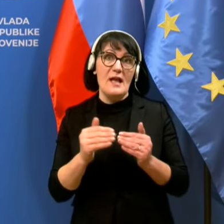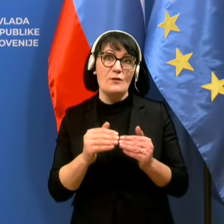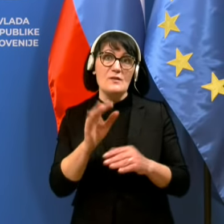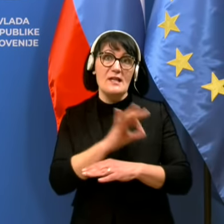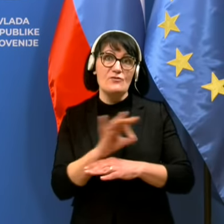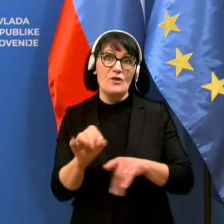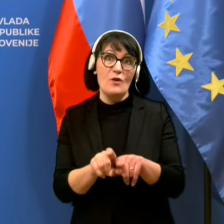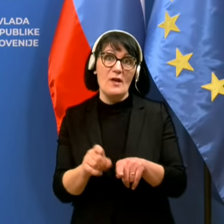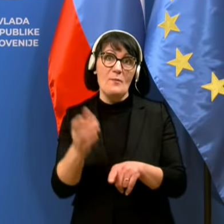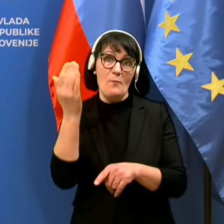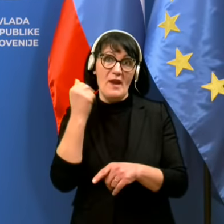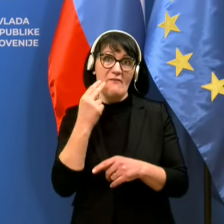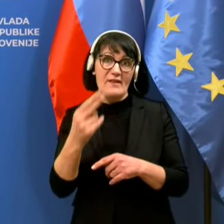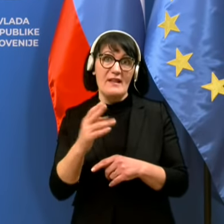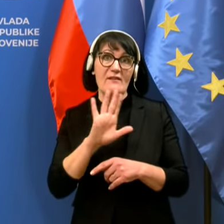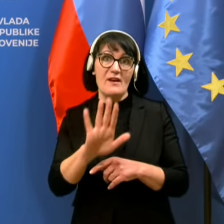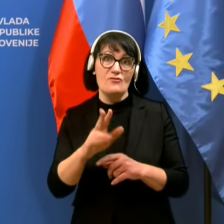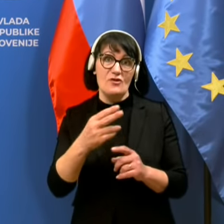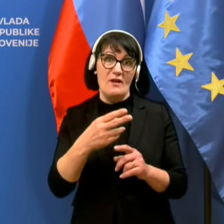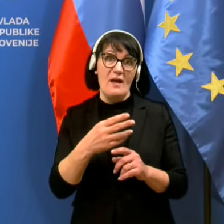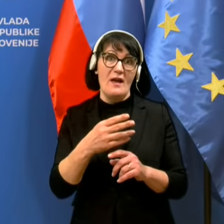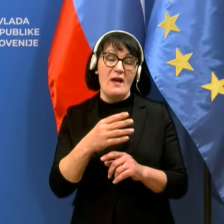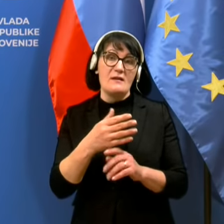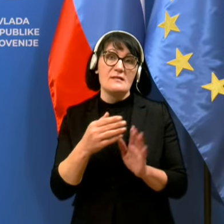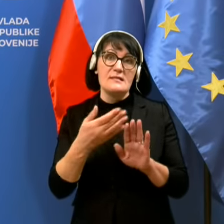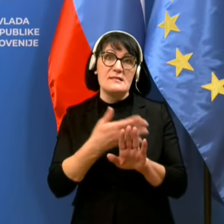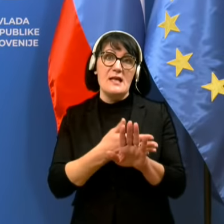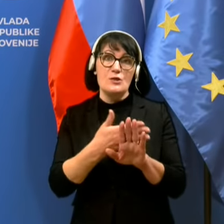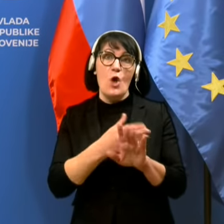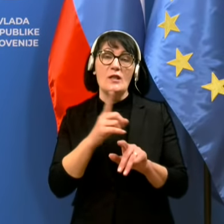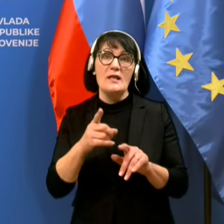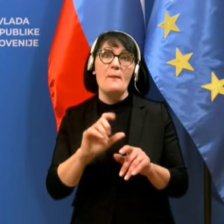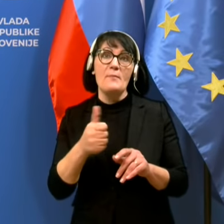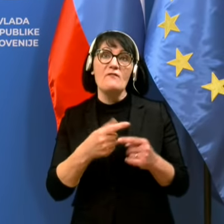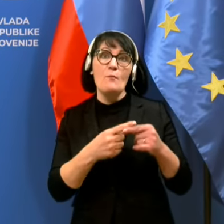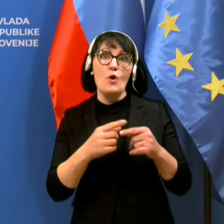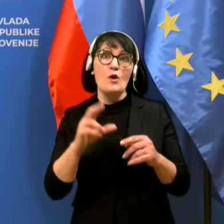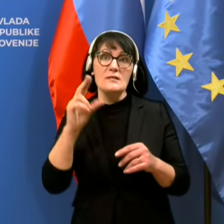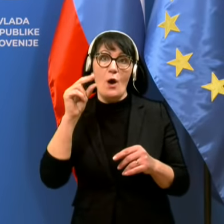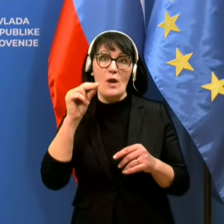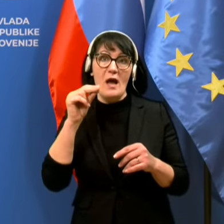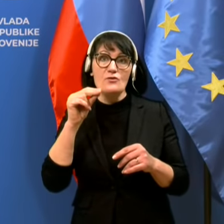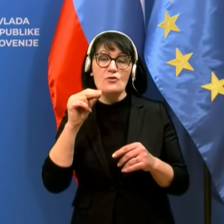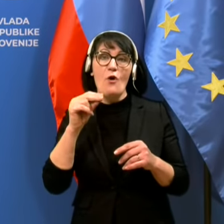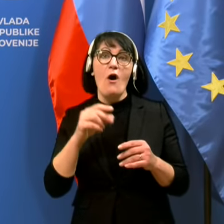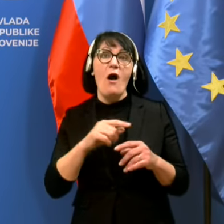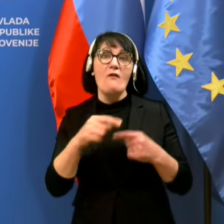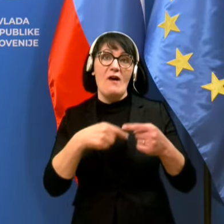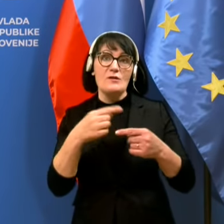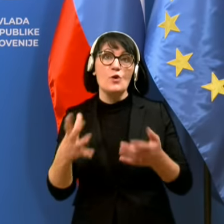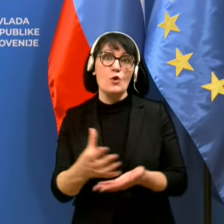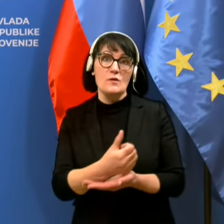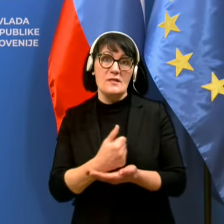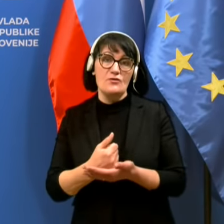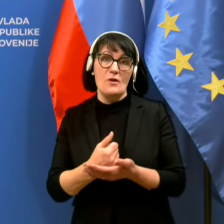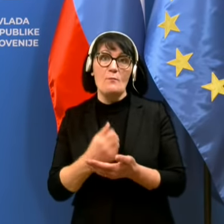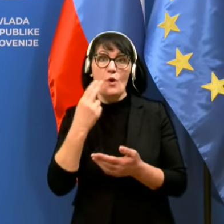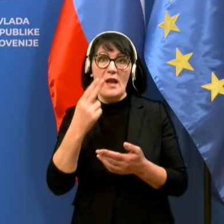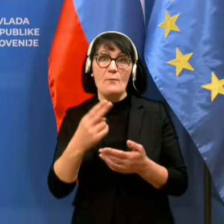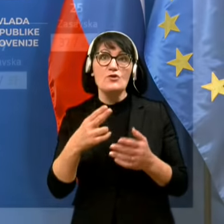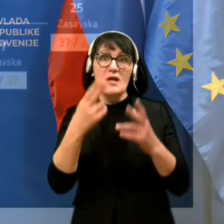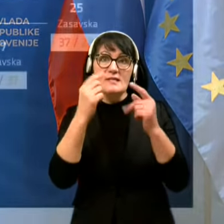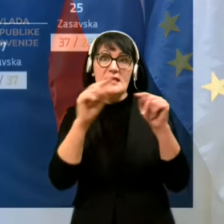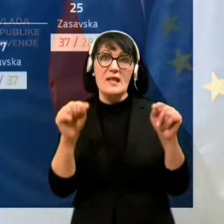zaslonjih, to pomeni, da je prvi pogoj za oranžno fazo dosežen. Poglejmo še sliko Slovenije, ki prikazuje